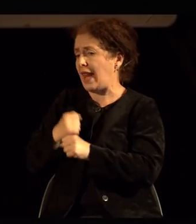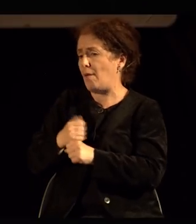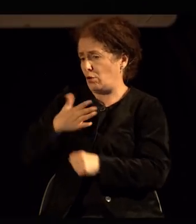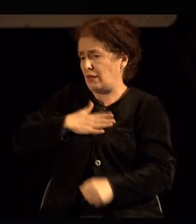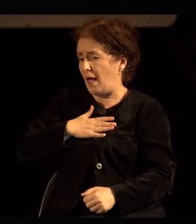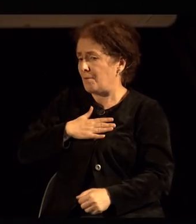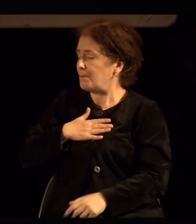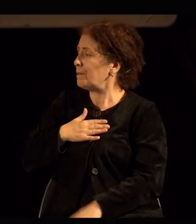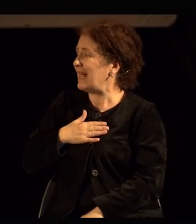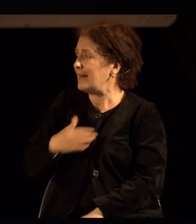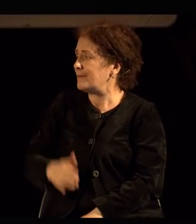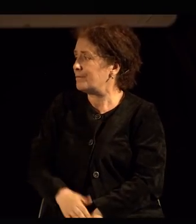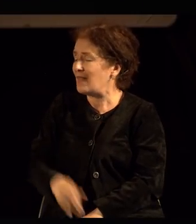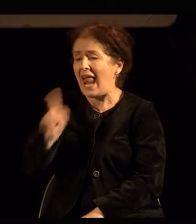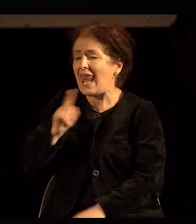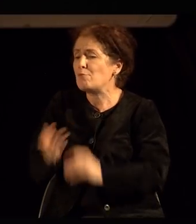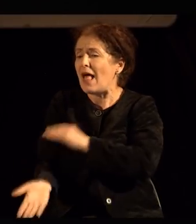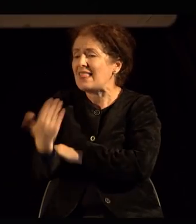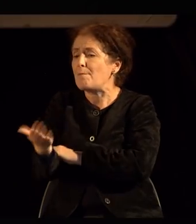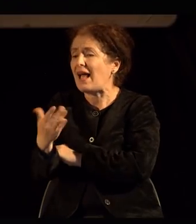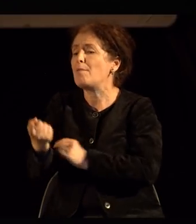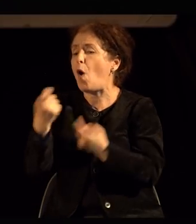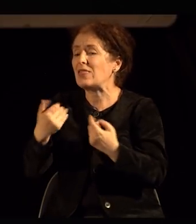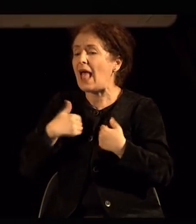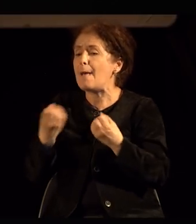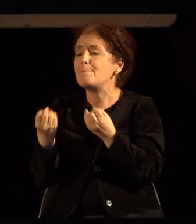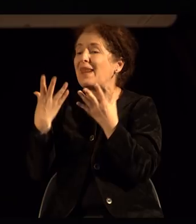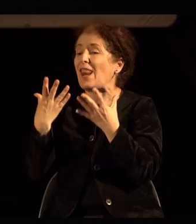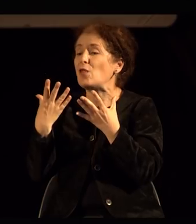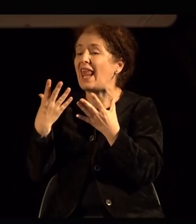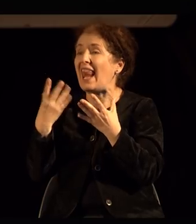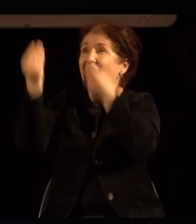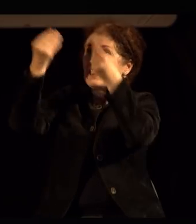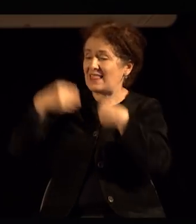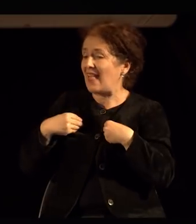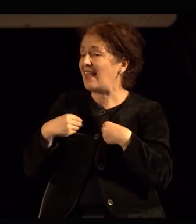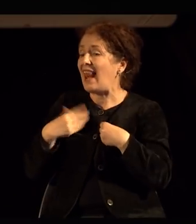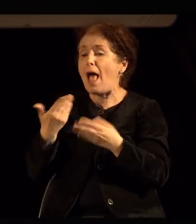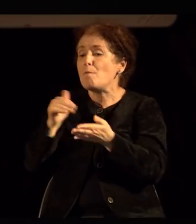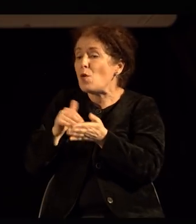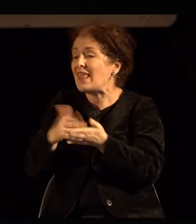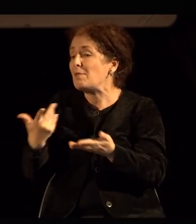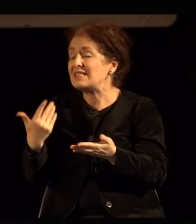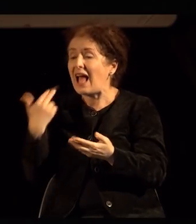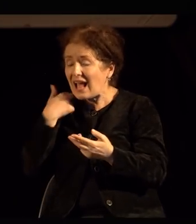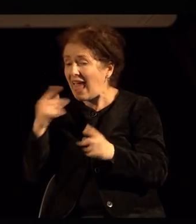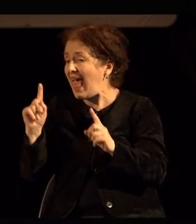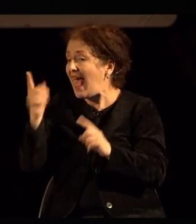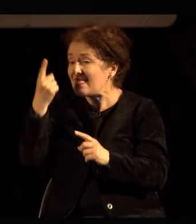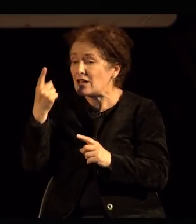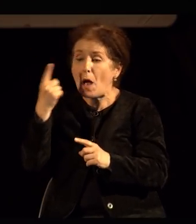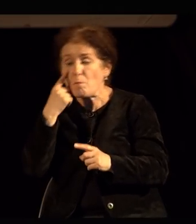не можеме да побегнеме од нашиот инстинкт. Затоа е најдобро, значи кога еднаш ке го